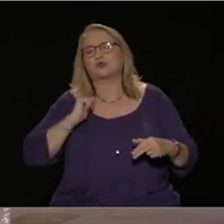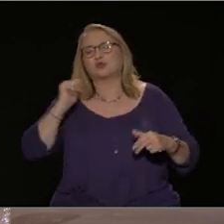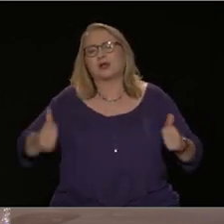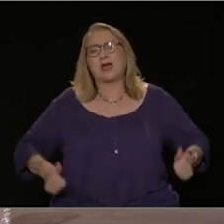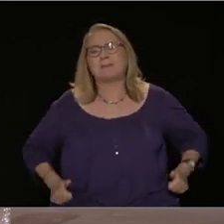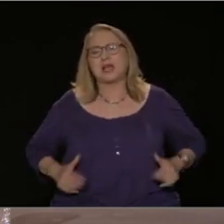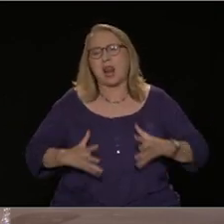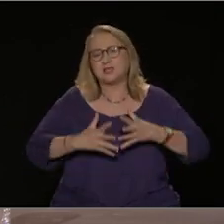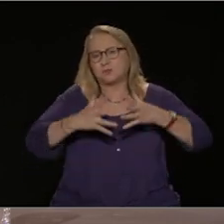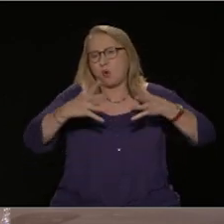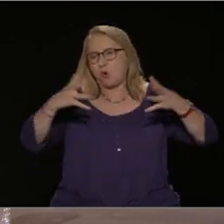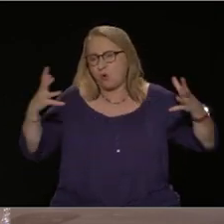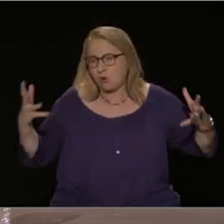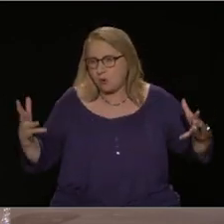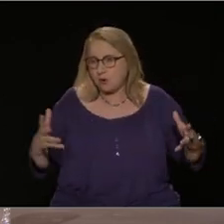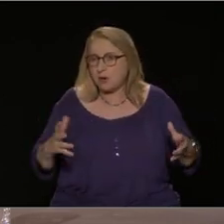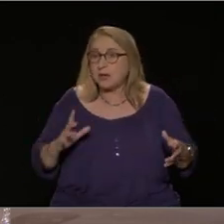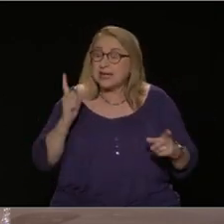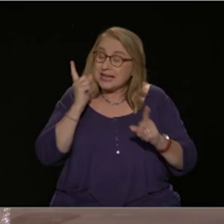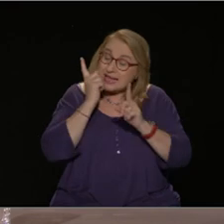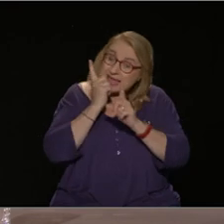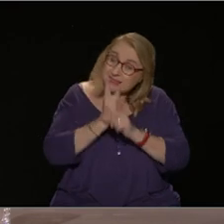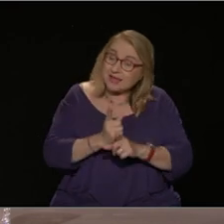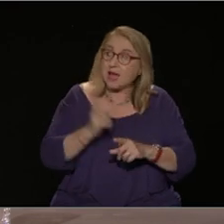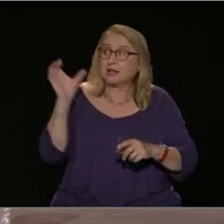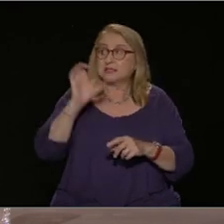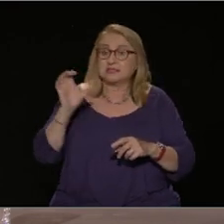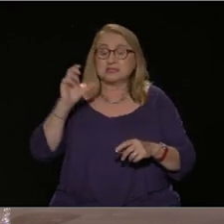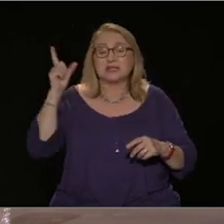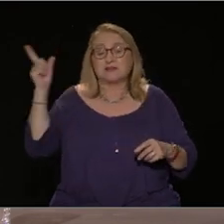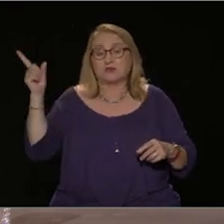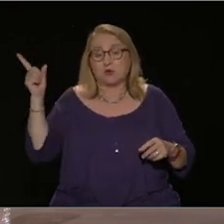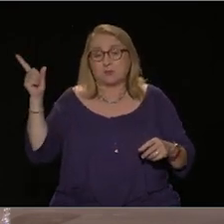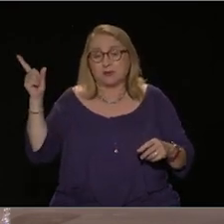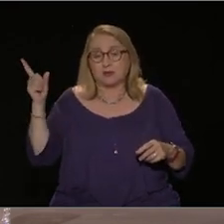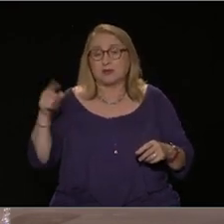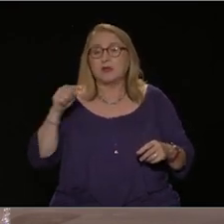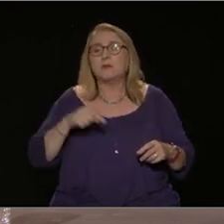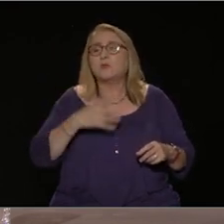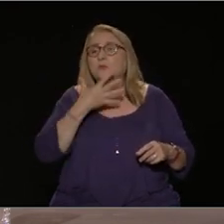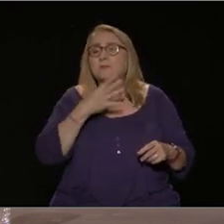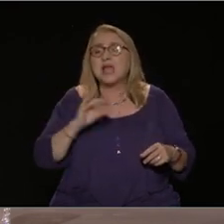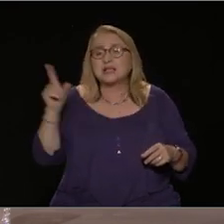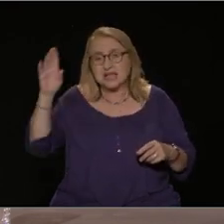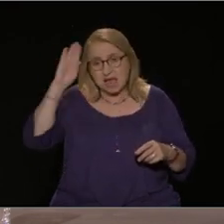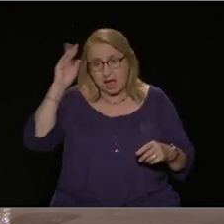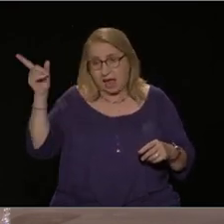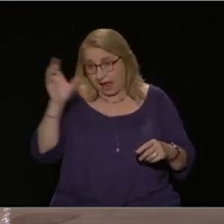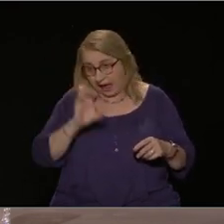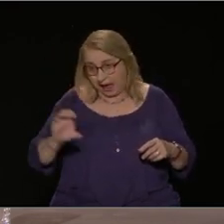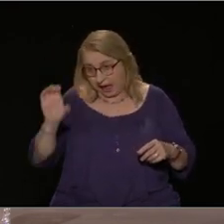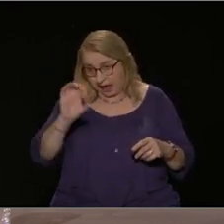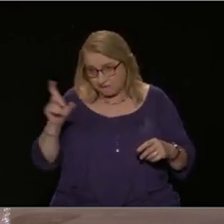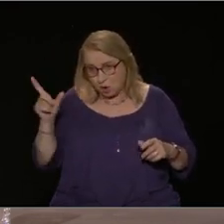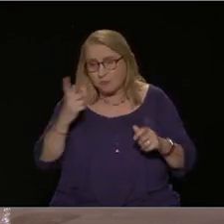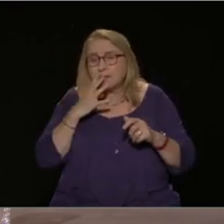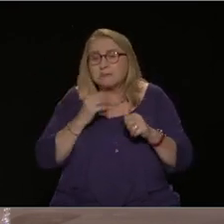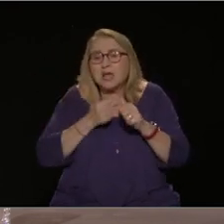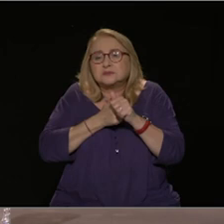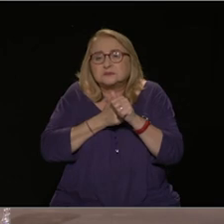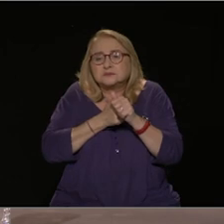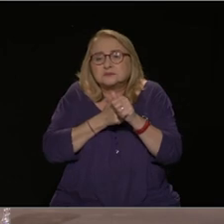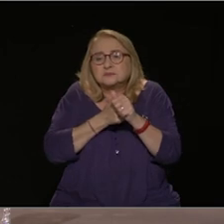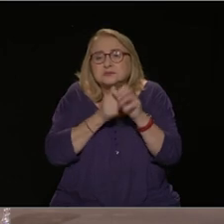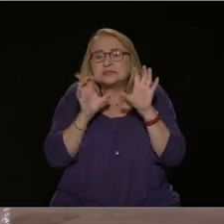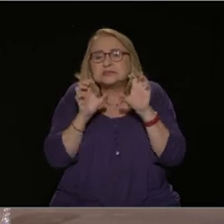που μετατρέπεται σε έναν ακόλουθο με χωρίς αγωγικά των Ηνωμένων Πολιτειών. Αυτή η πορεία είναι καταστροφική γιατί